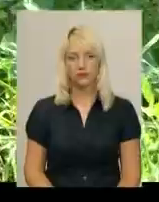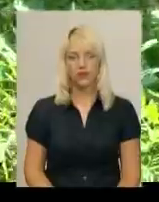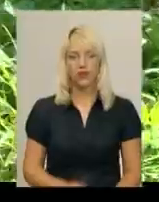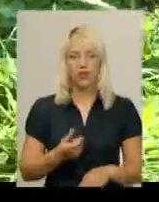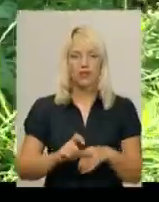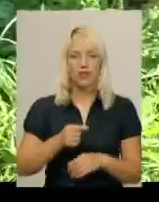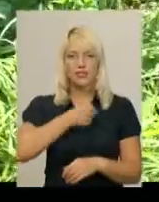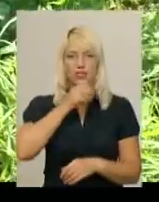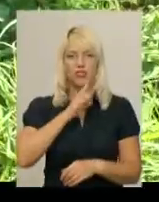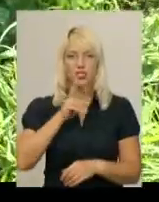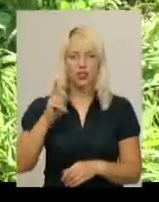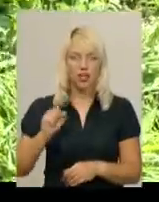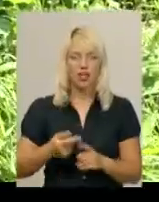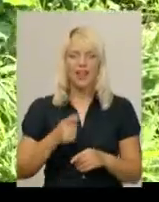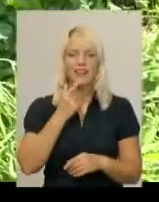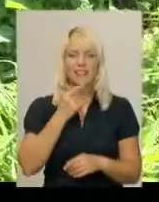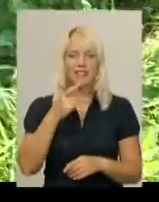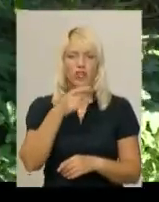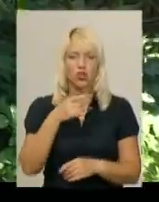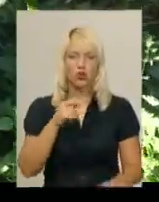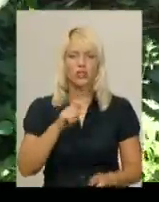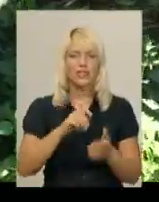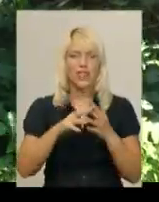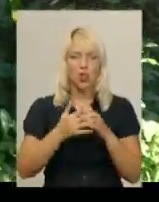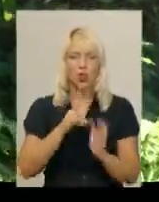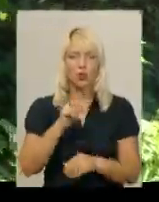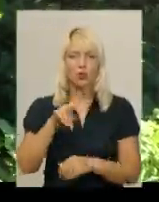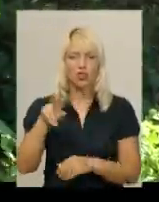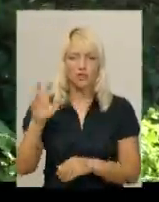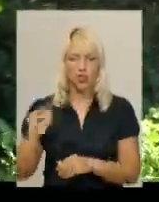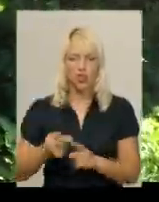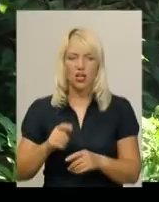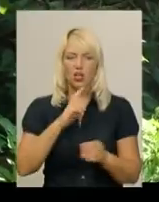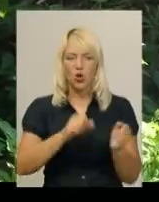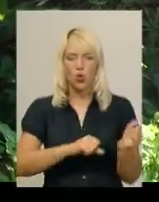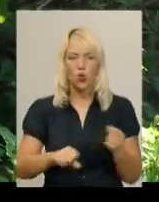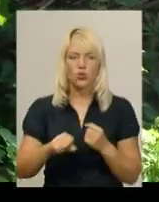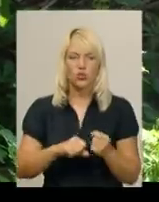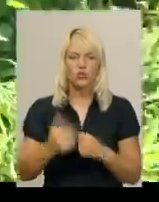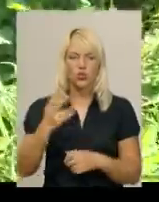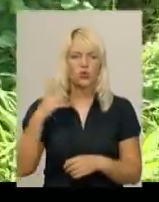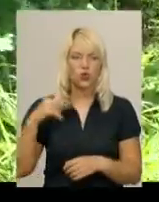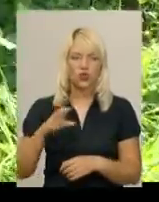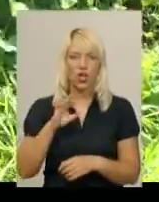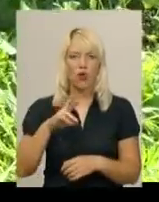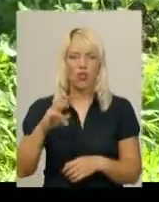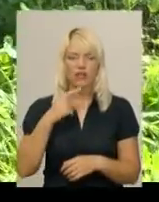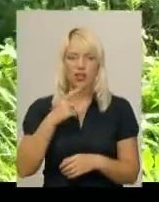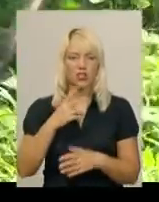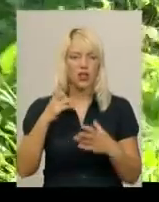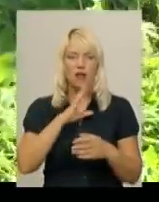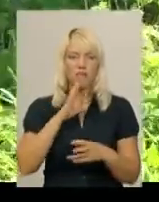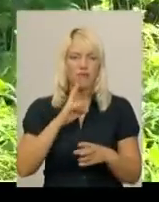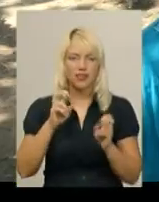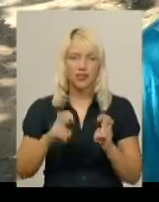Найстарша жителька Ключівки Красилівського району 95-річна Ганна Литвиненко косить траву. Її дочка Олена каже, мати не може